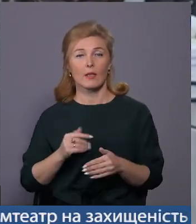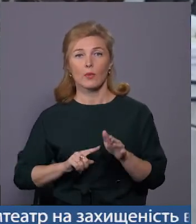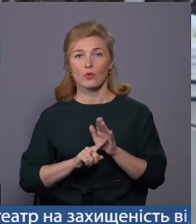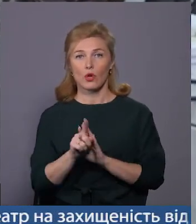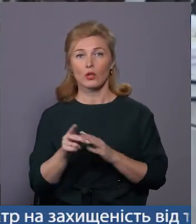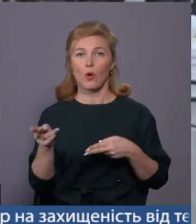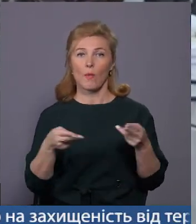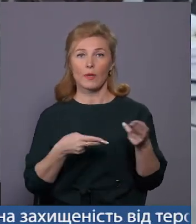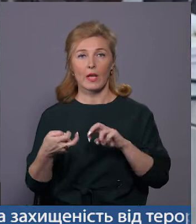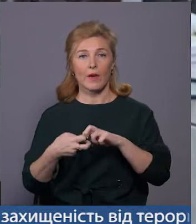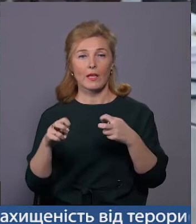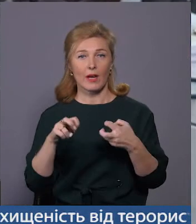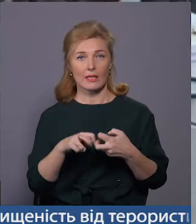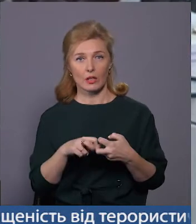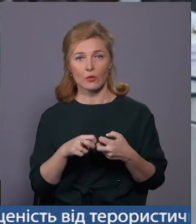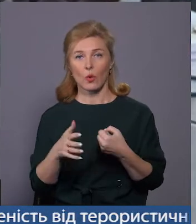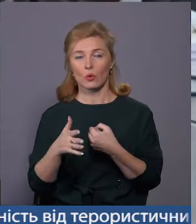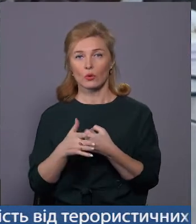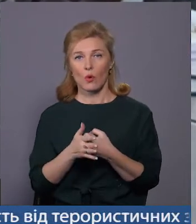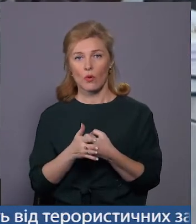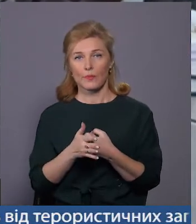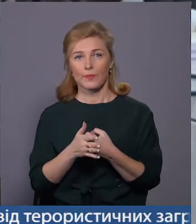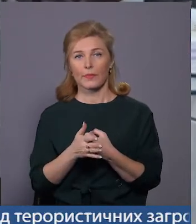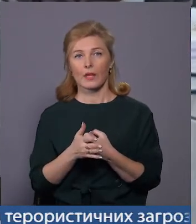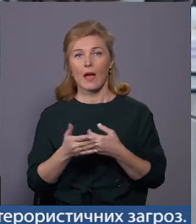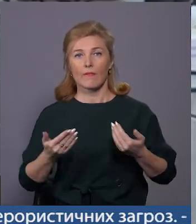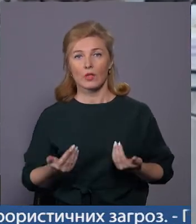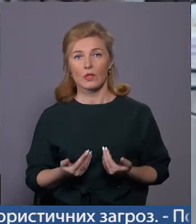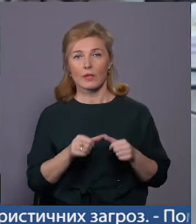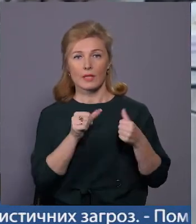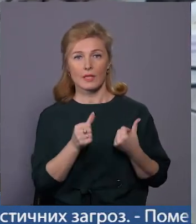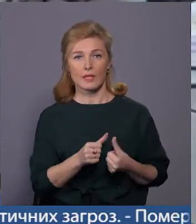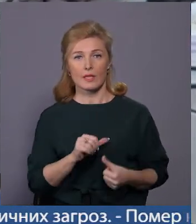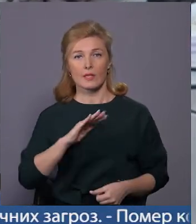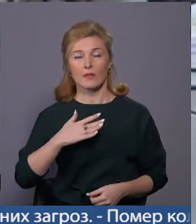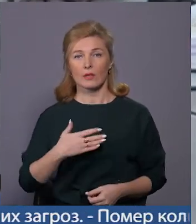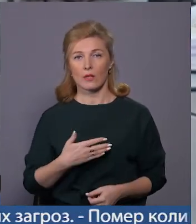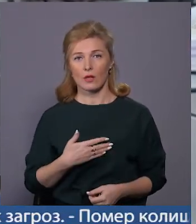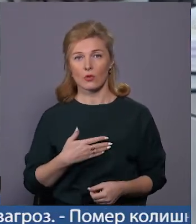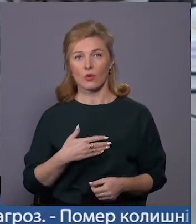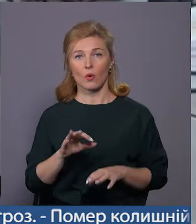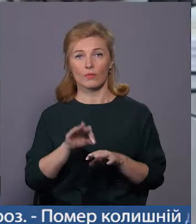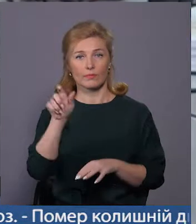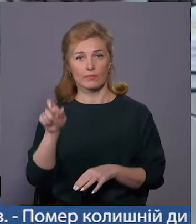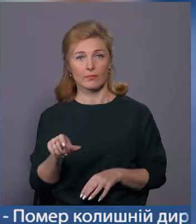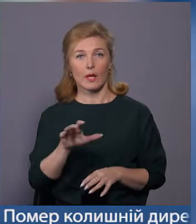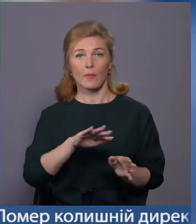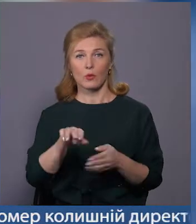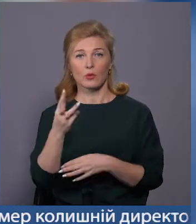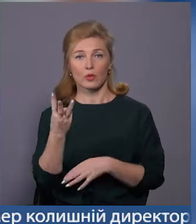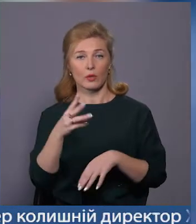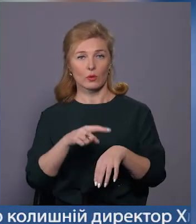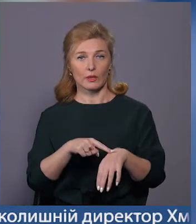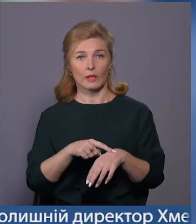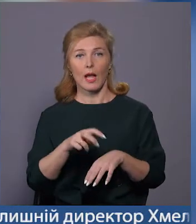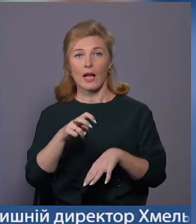операції в Івано-Франківську, до вживлення серця до нашого рецепієнта, пройшло три години. Лікарі